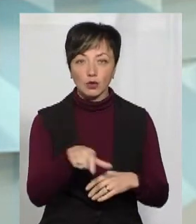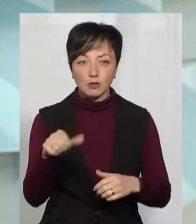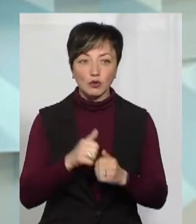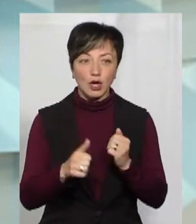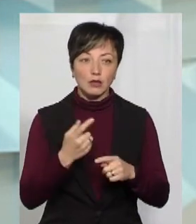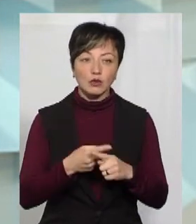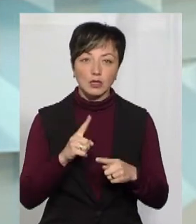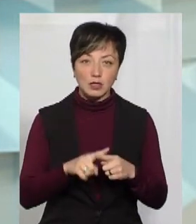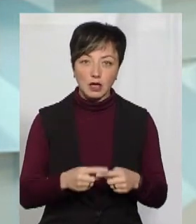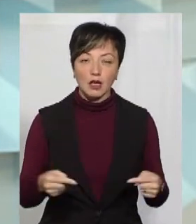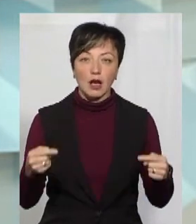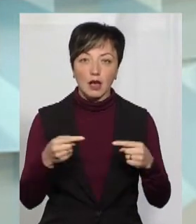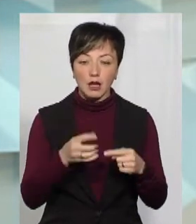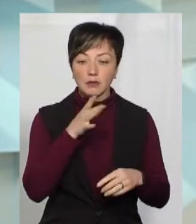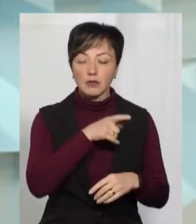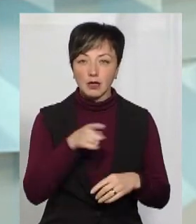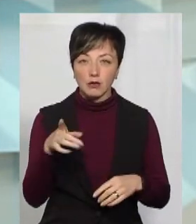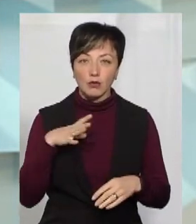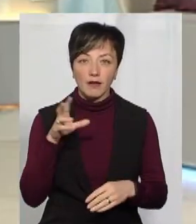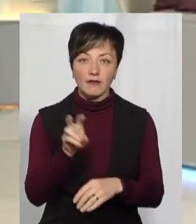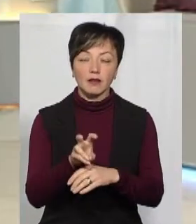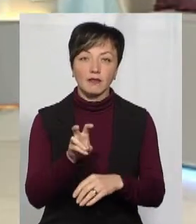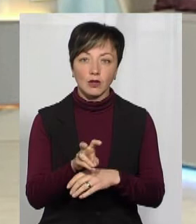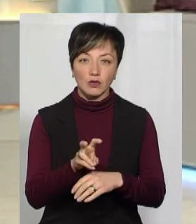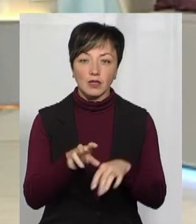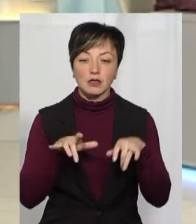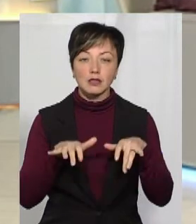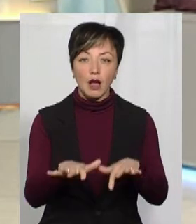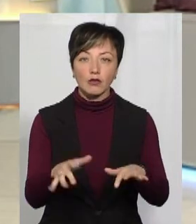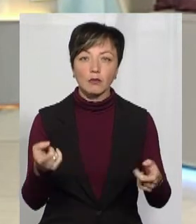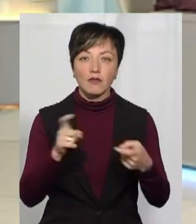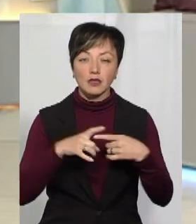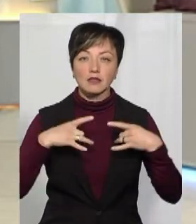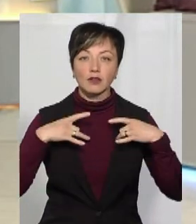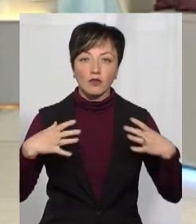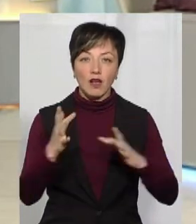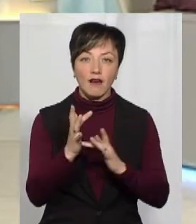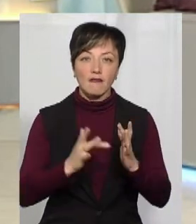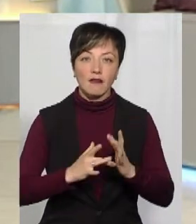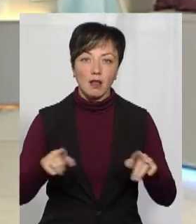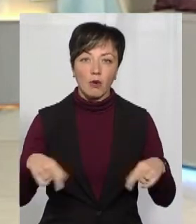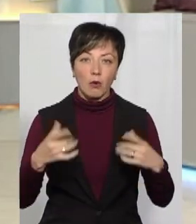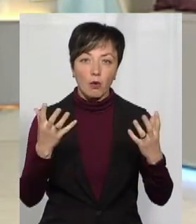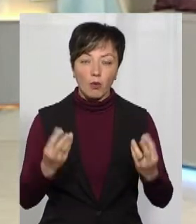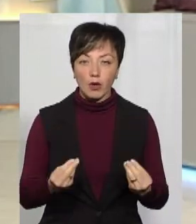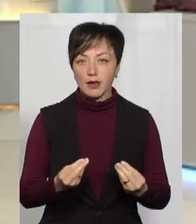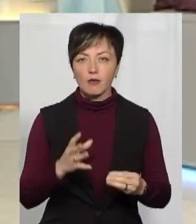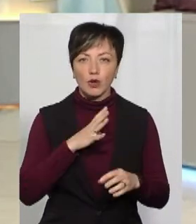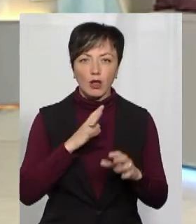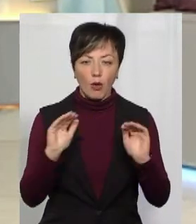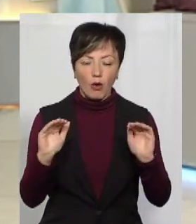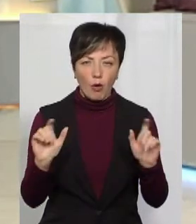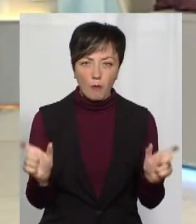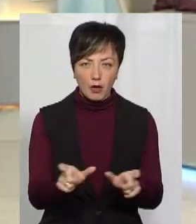дуже часто це якраз період, коли було відвідування заходів, пов'язаних святкування Великодня. Незважаючи на те, що вони дуже були